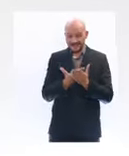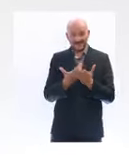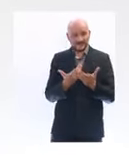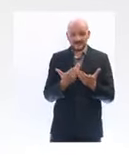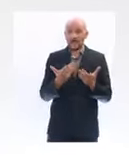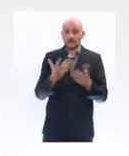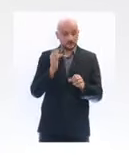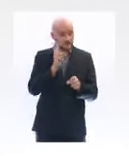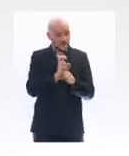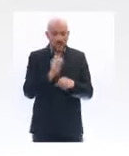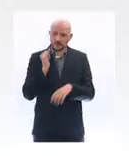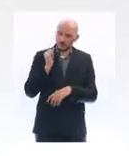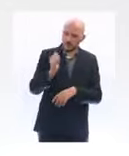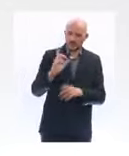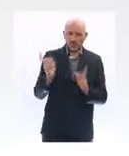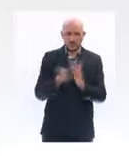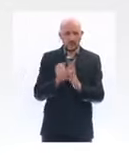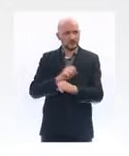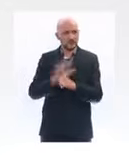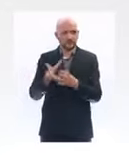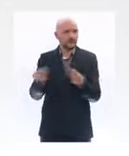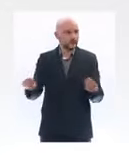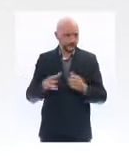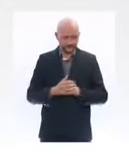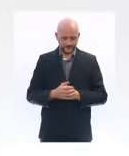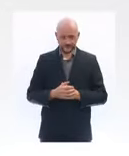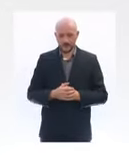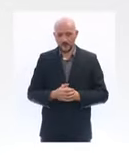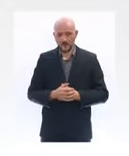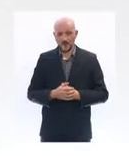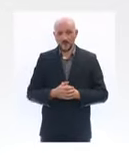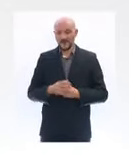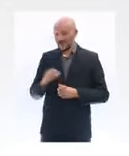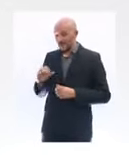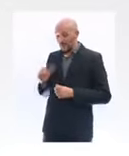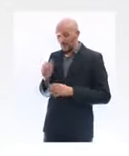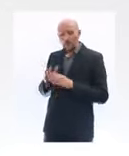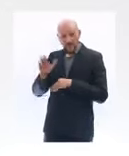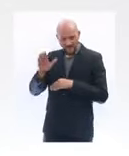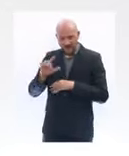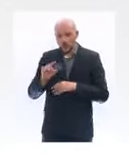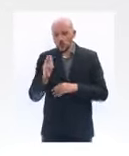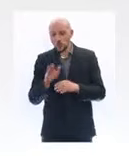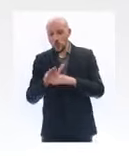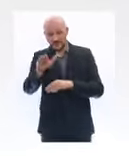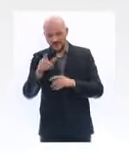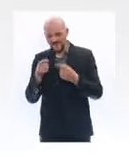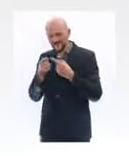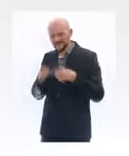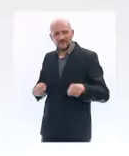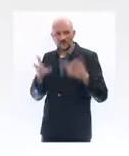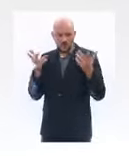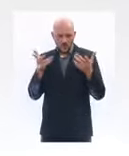l'exigera. Par ailleurs, il y a quand même un changement important entre la première et la deuxième vague en termes de prise en charge, de traitement.